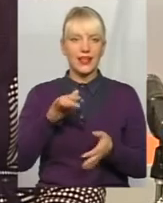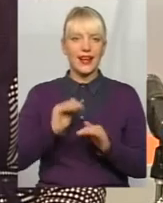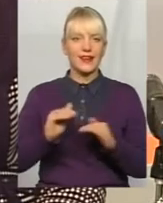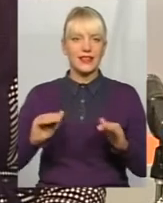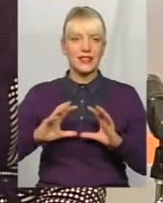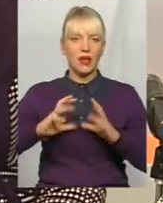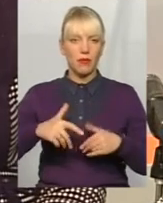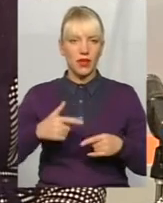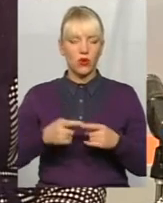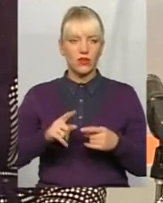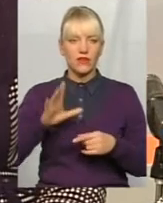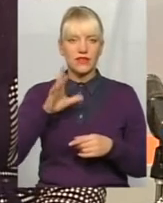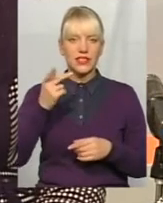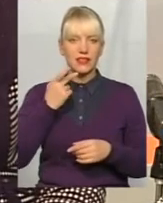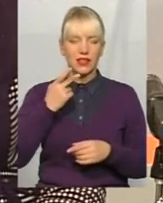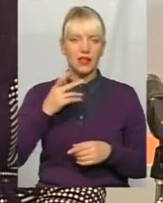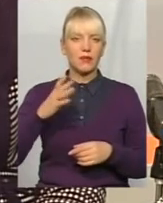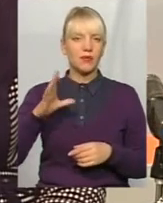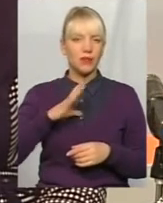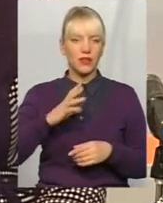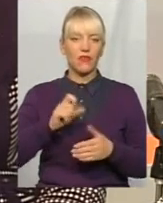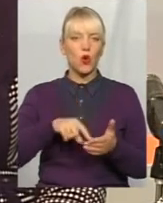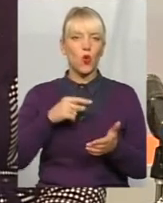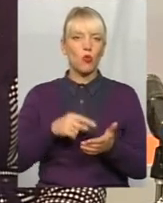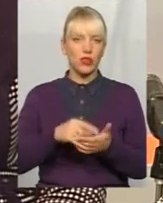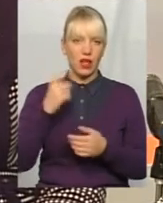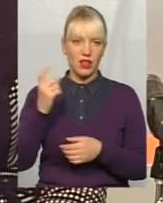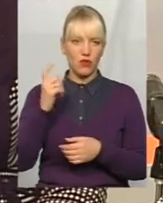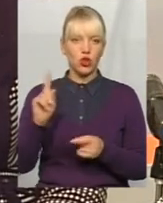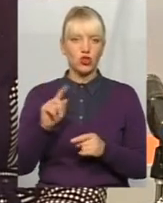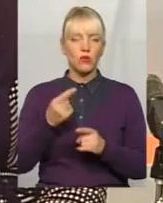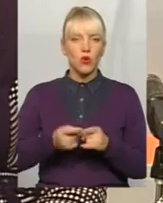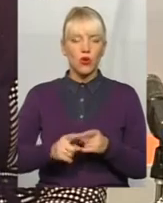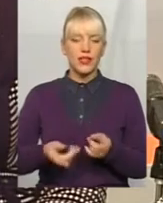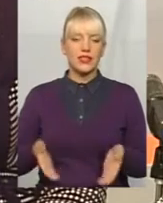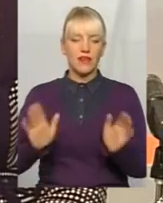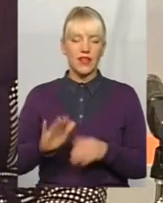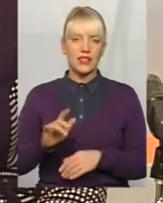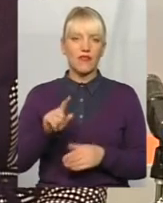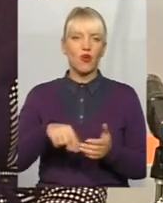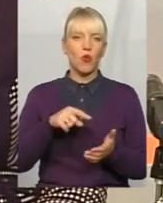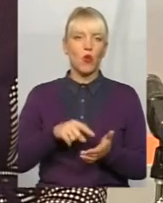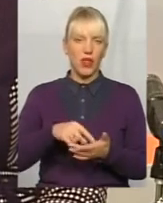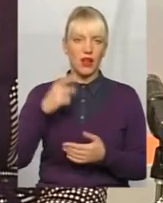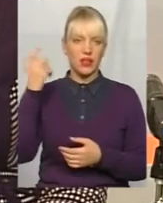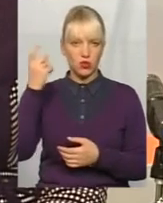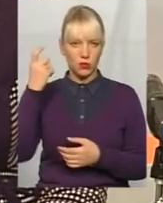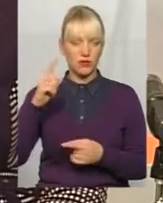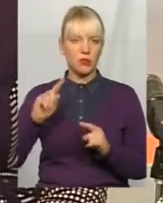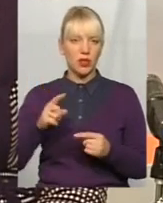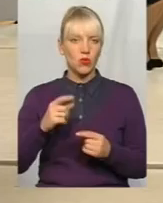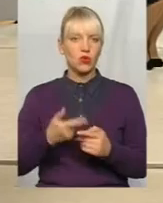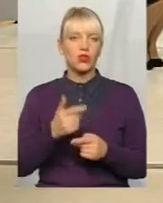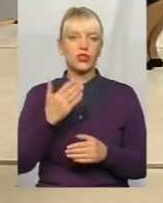завжди був в комунальній собственності. Щоб він в комунальній собственності. він залишився в комунальній собственності, тому що він в бюджет